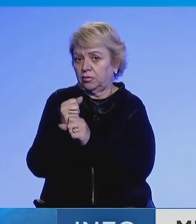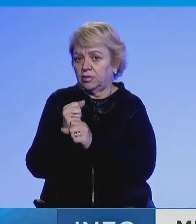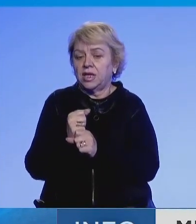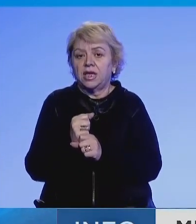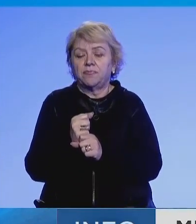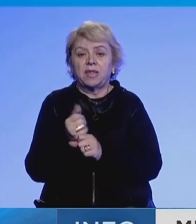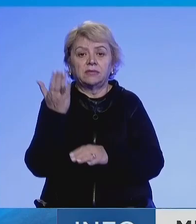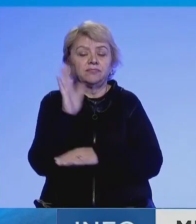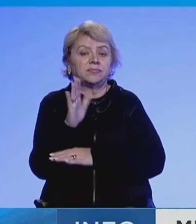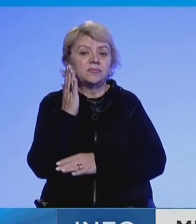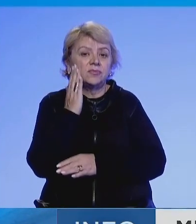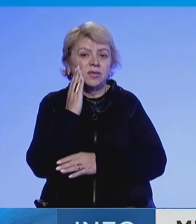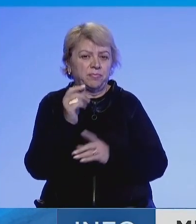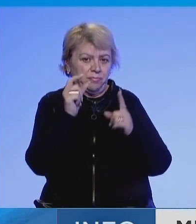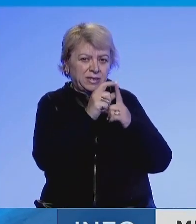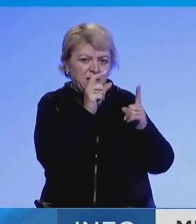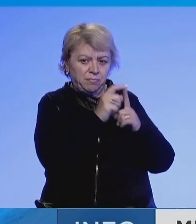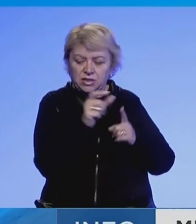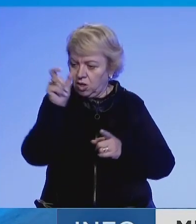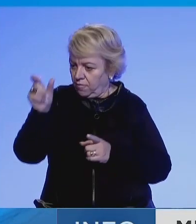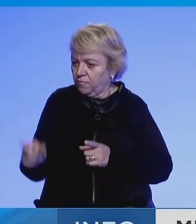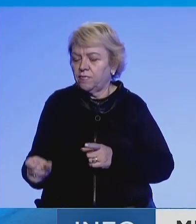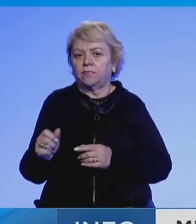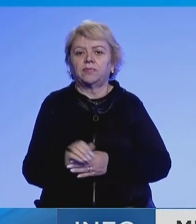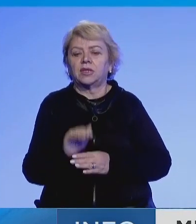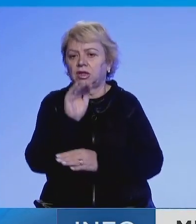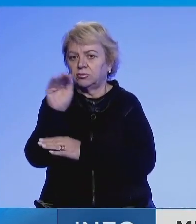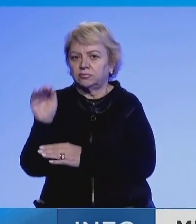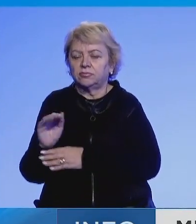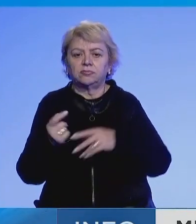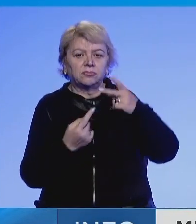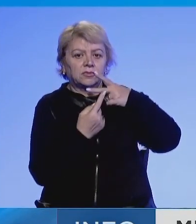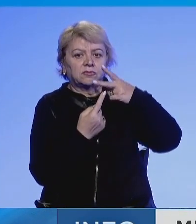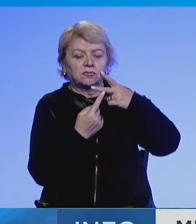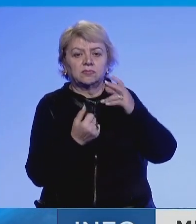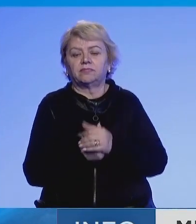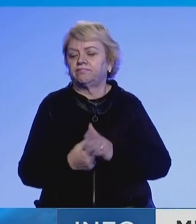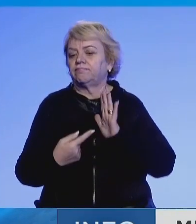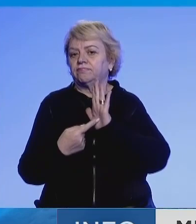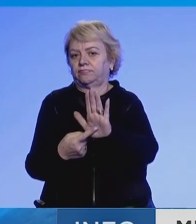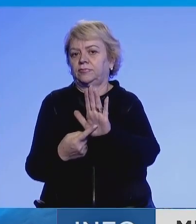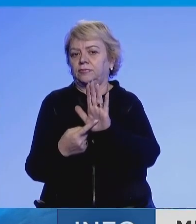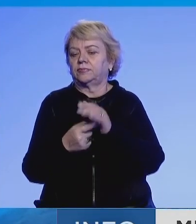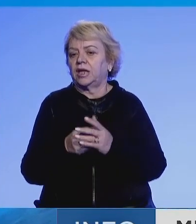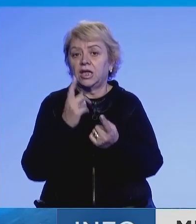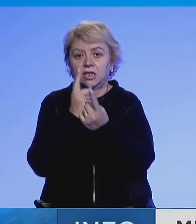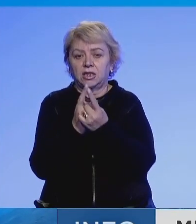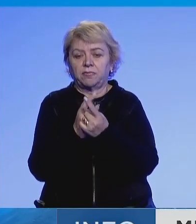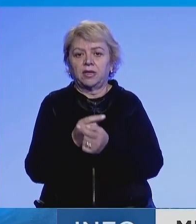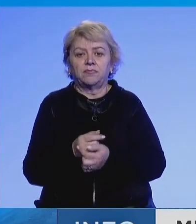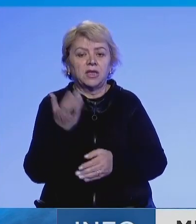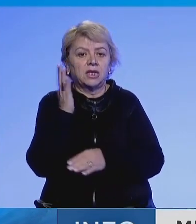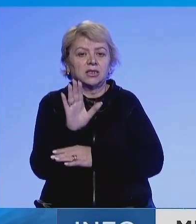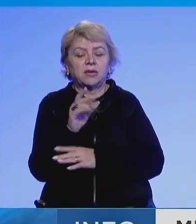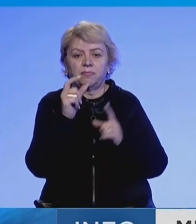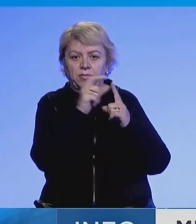Eskobarit me Peter Petković, që ka dalur një njoftim për media ku në fakt është reguar se në takimin Eskobarit